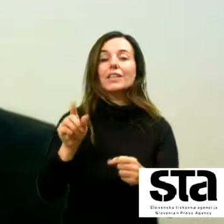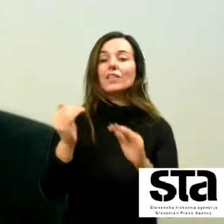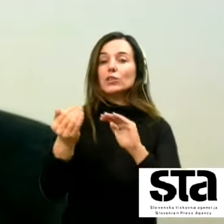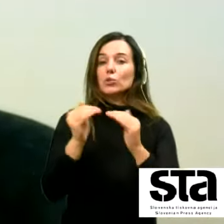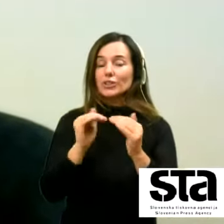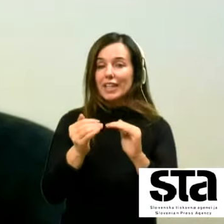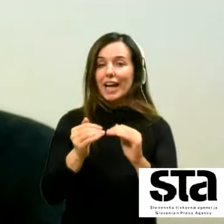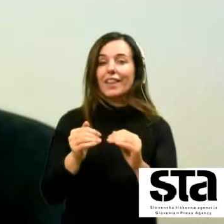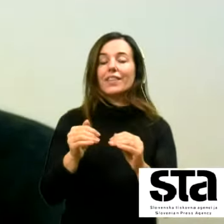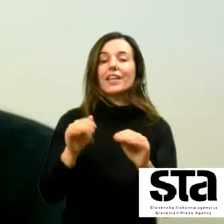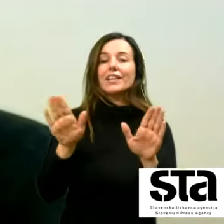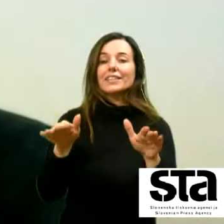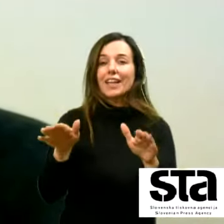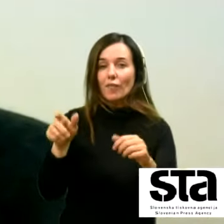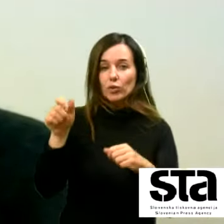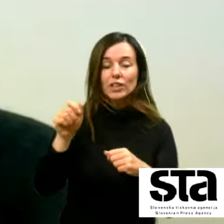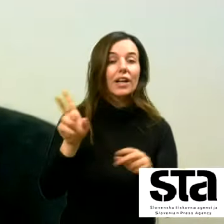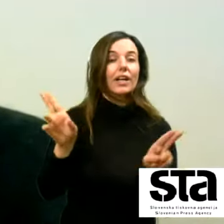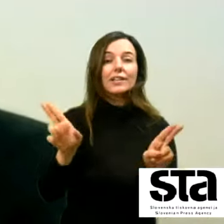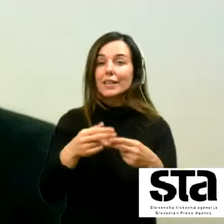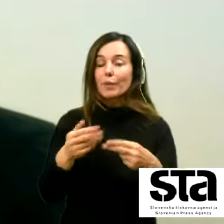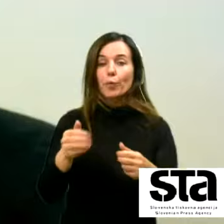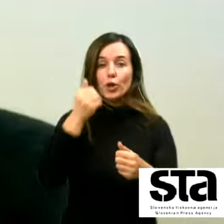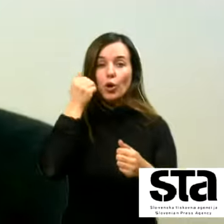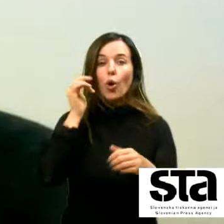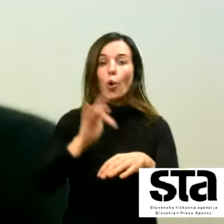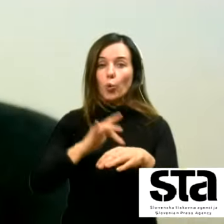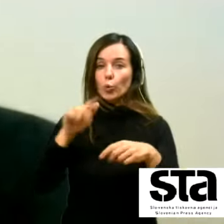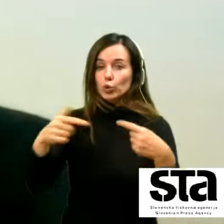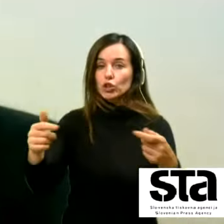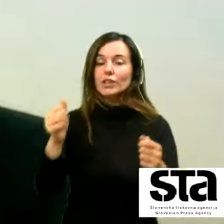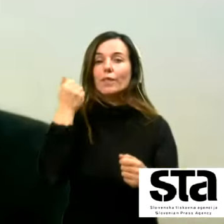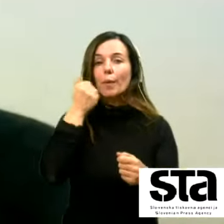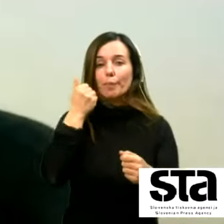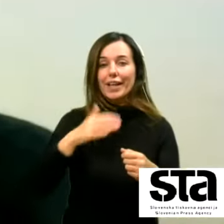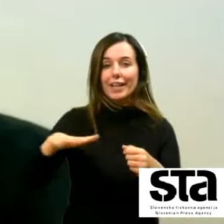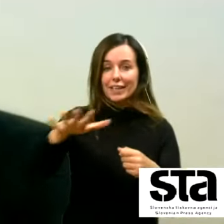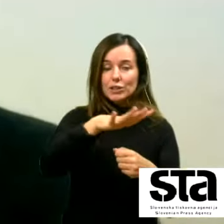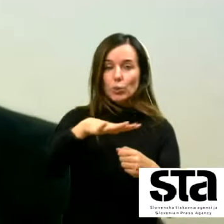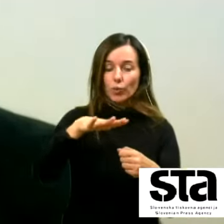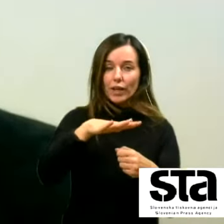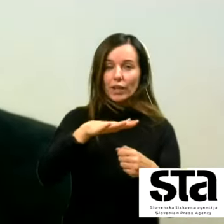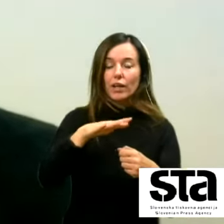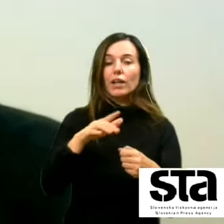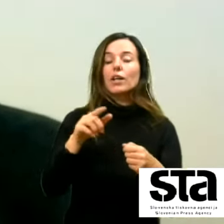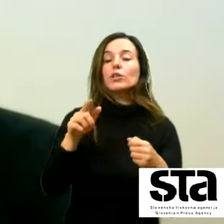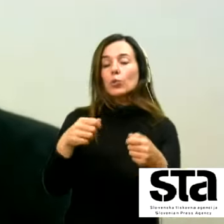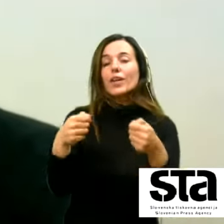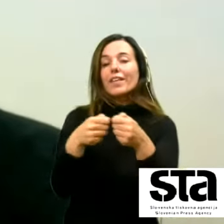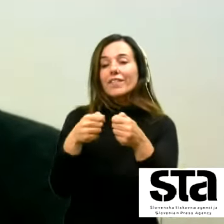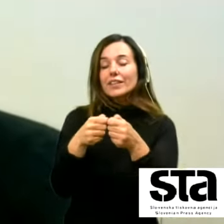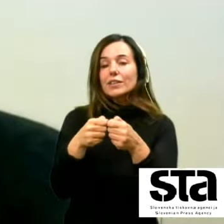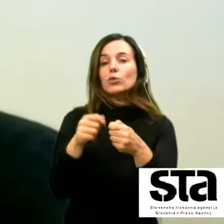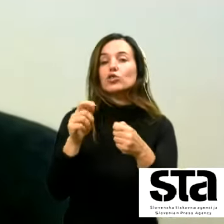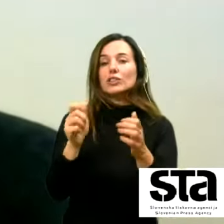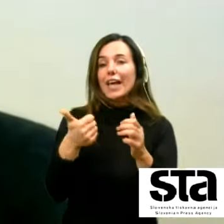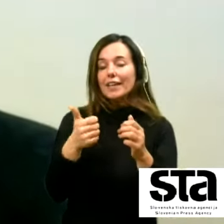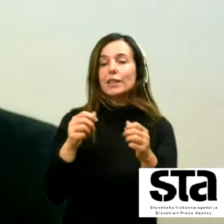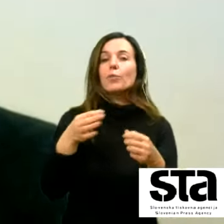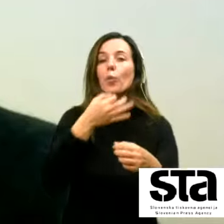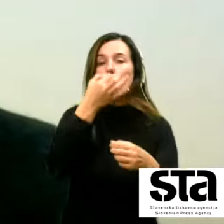ne morejo okužiti v belih conah to je pa vezano potem na moje nadaljno vprašanje vprašanje